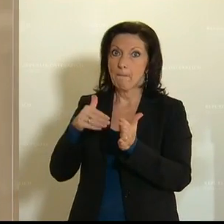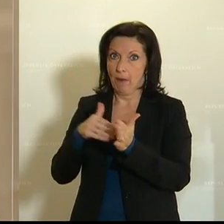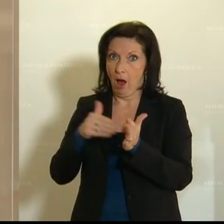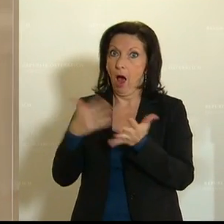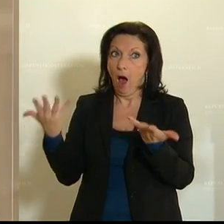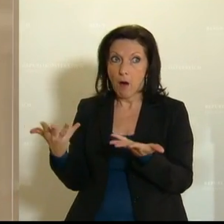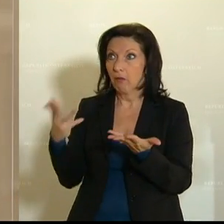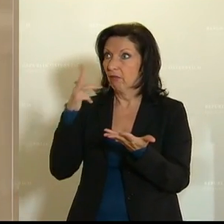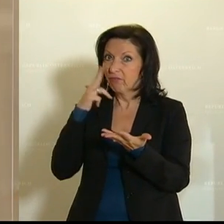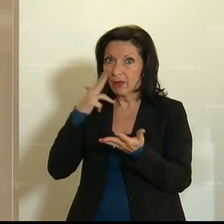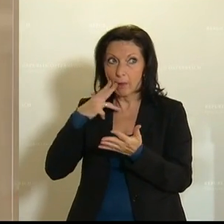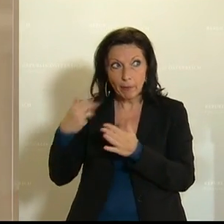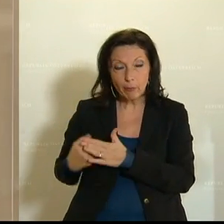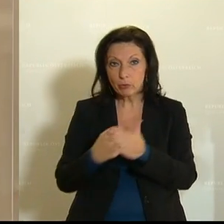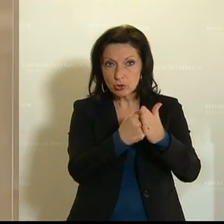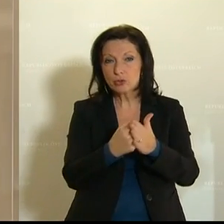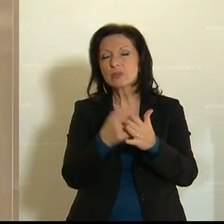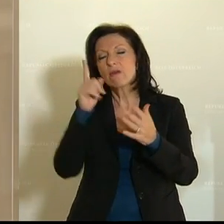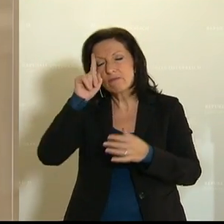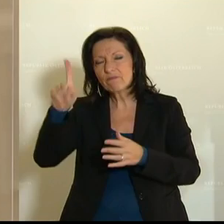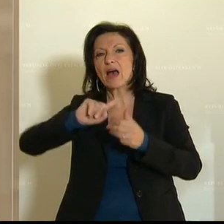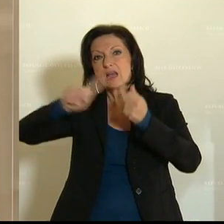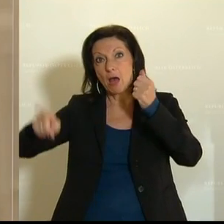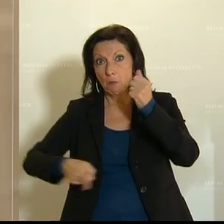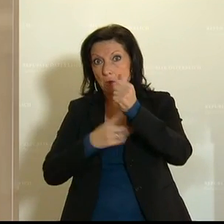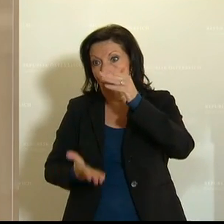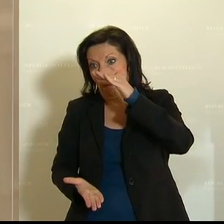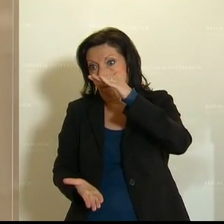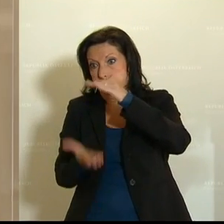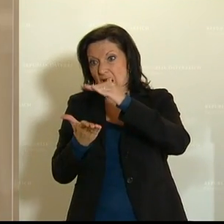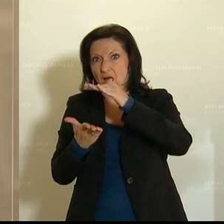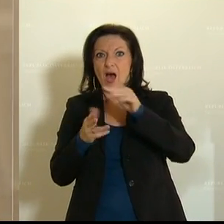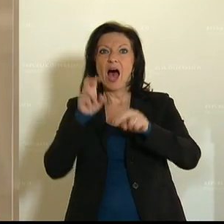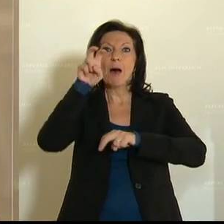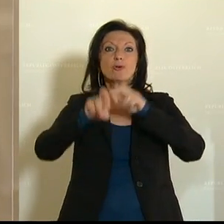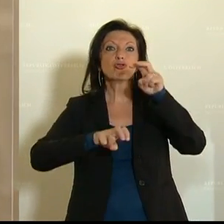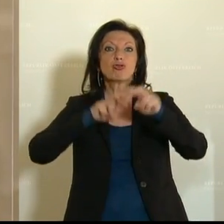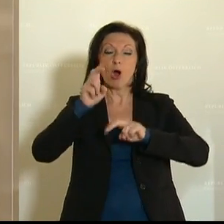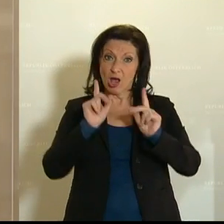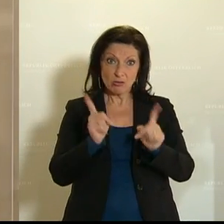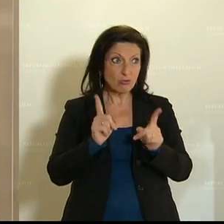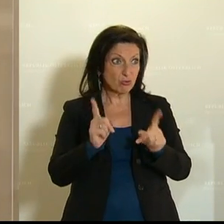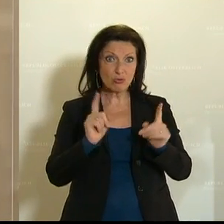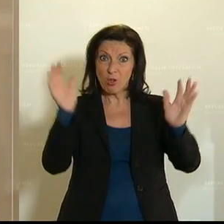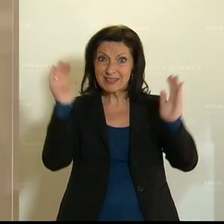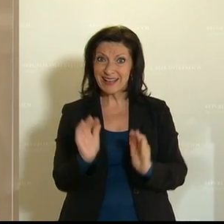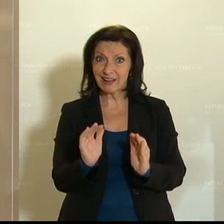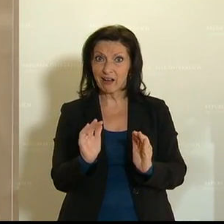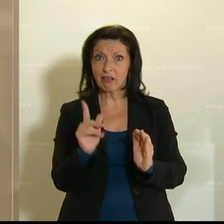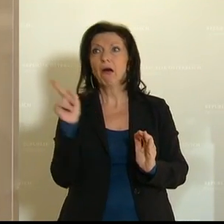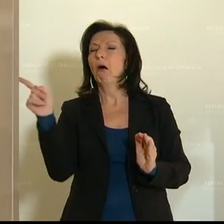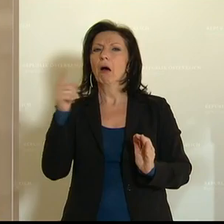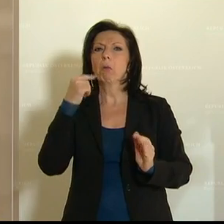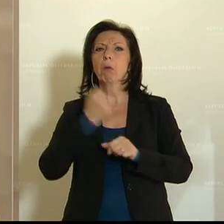Herr Bundesminister. Aber deshalb können Sie nicht entscheiden, eine Steuersenkung einfach zu verschieben. Deswegen können Sie nicht sagen,